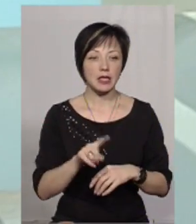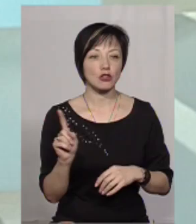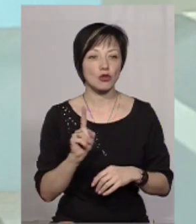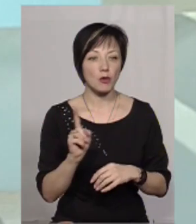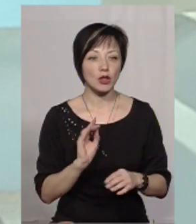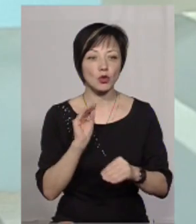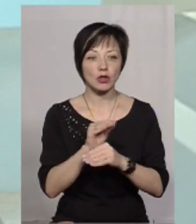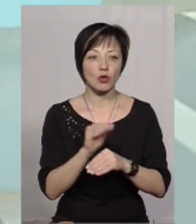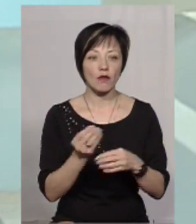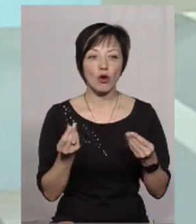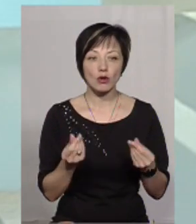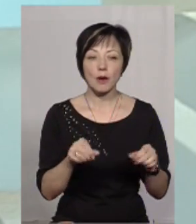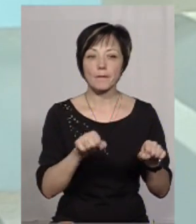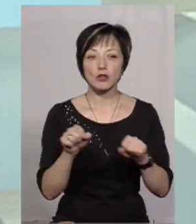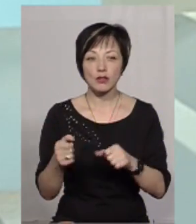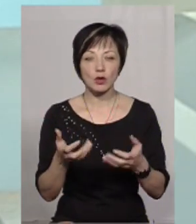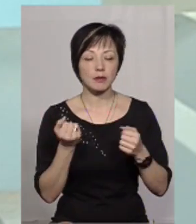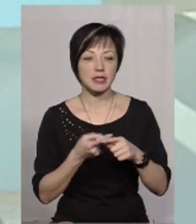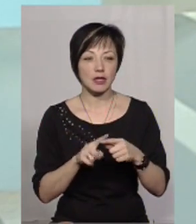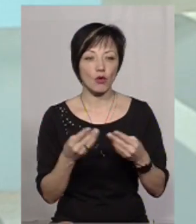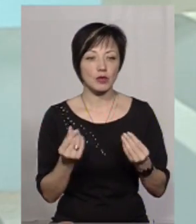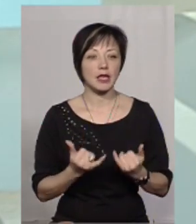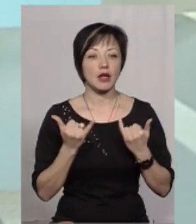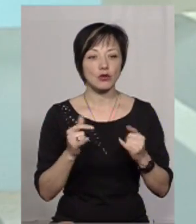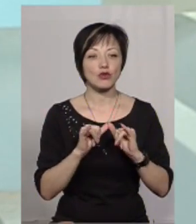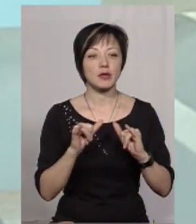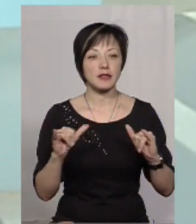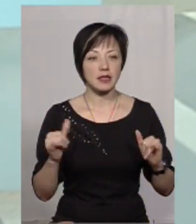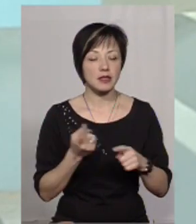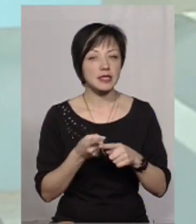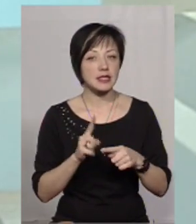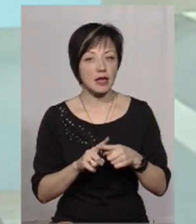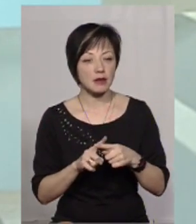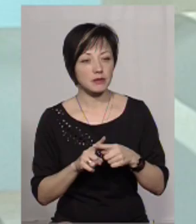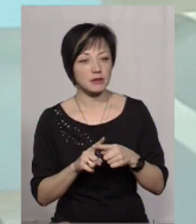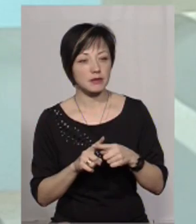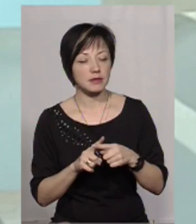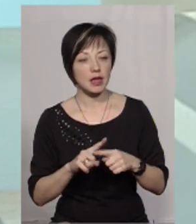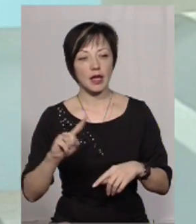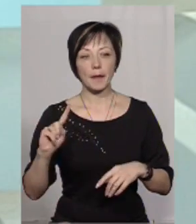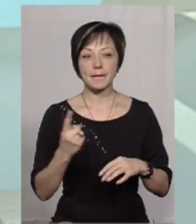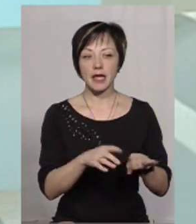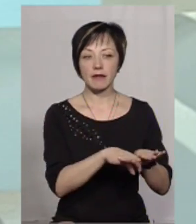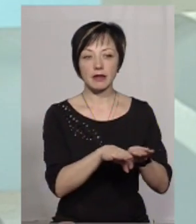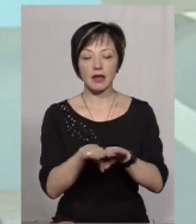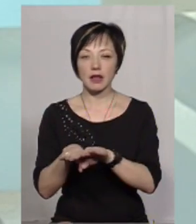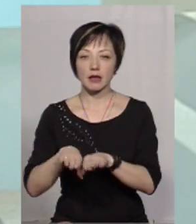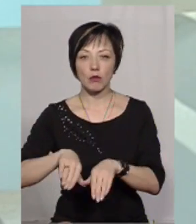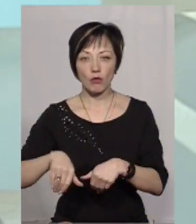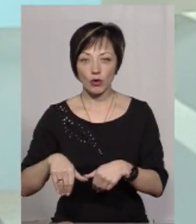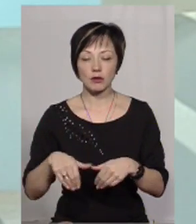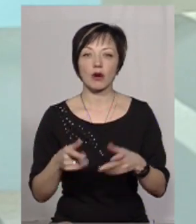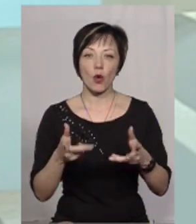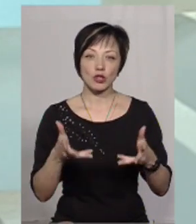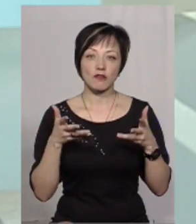додаткові кошти, можливість отримання цих коштів для того, щоб розвивалося це, так би мовити, первинна ланка, яка потім